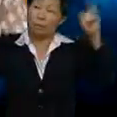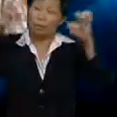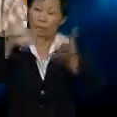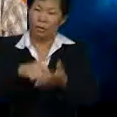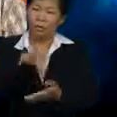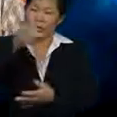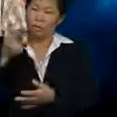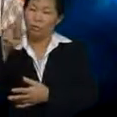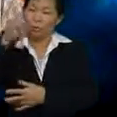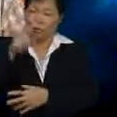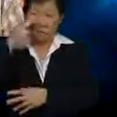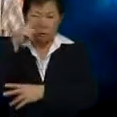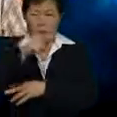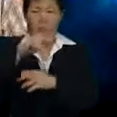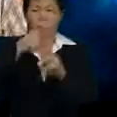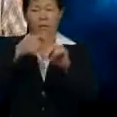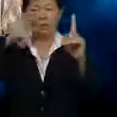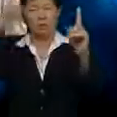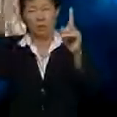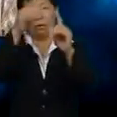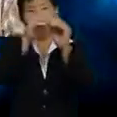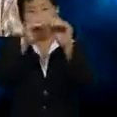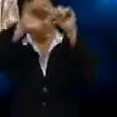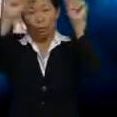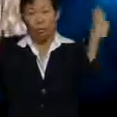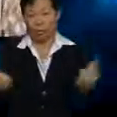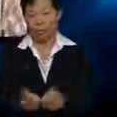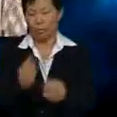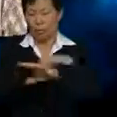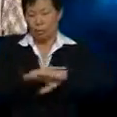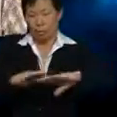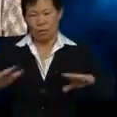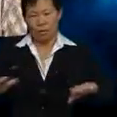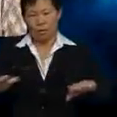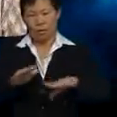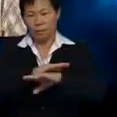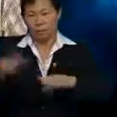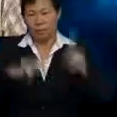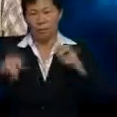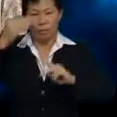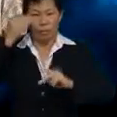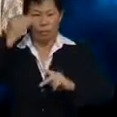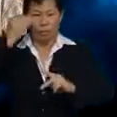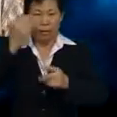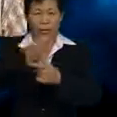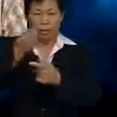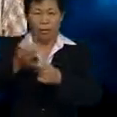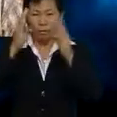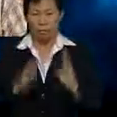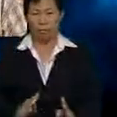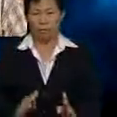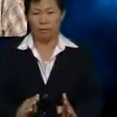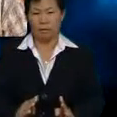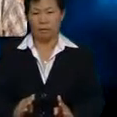maka Julia perlu lihat dari sudut yang lebih global, bukan sudut-sudut orang Melayu ataupun bangsa